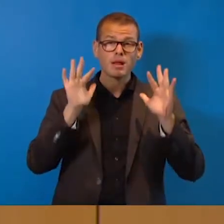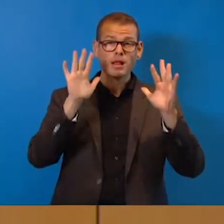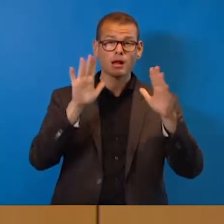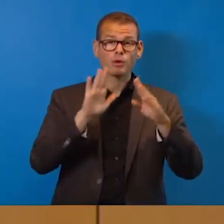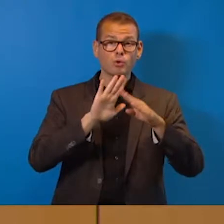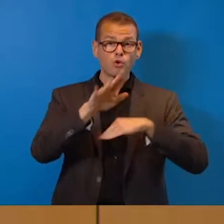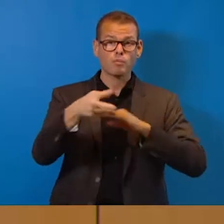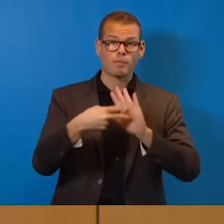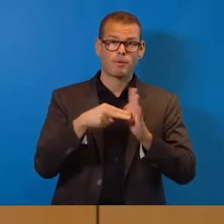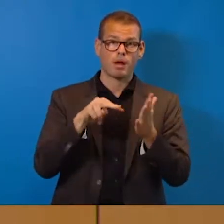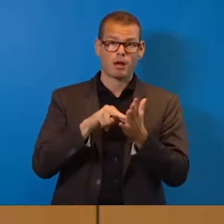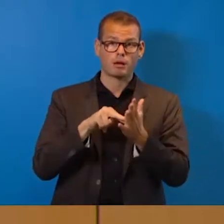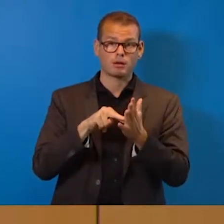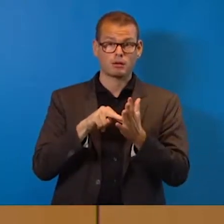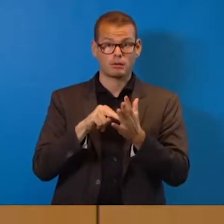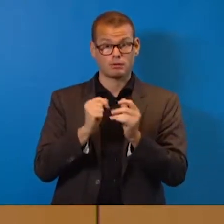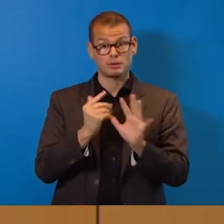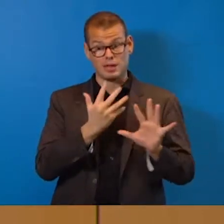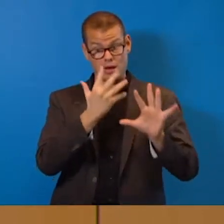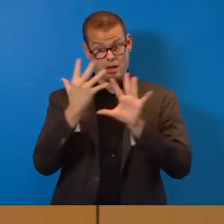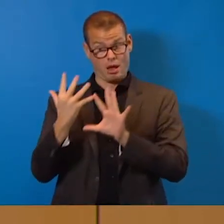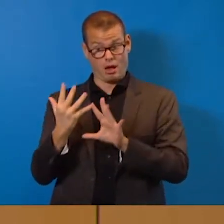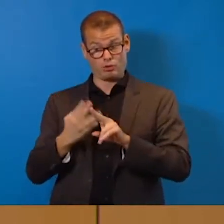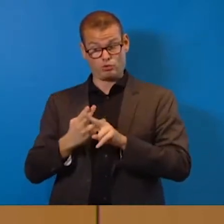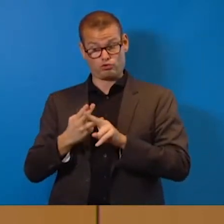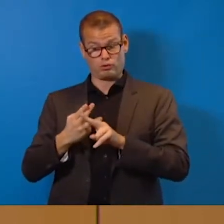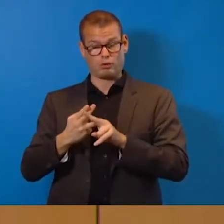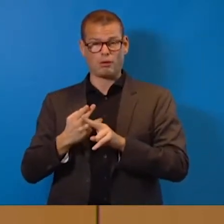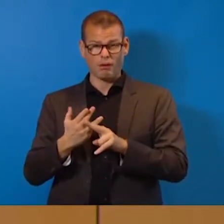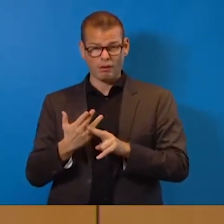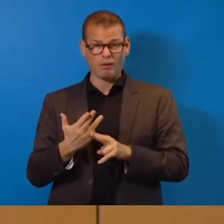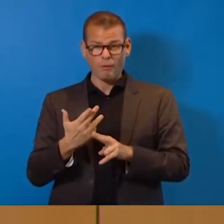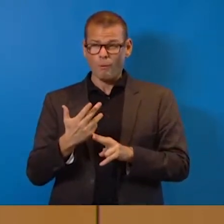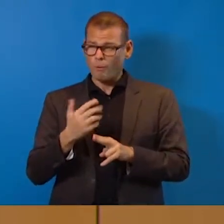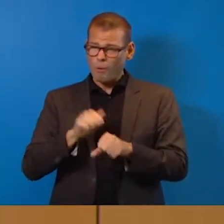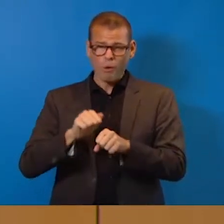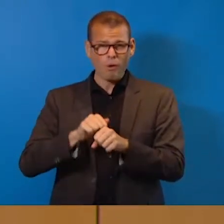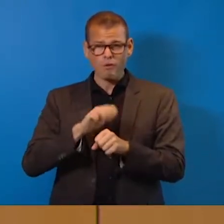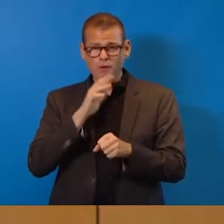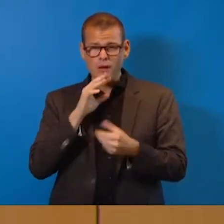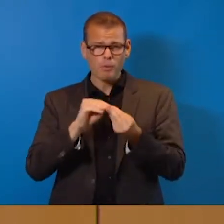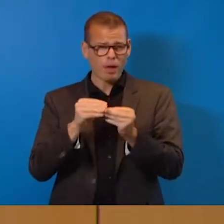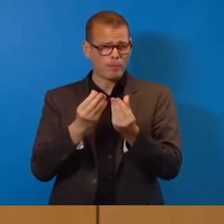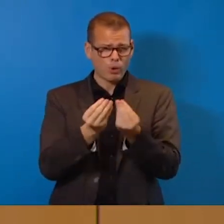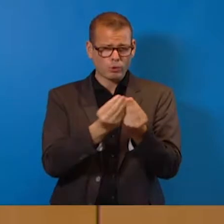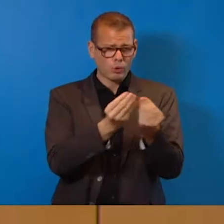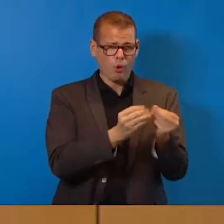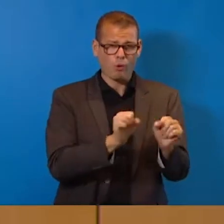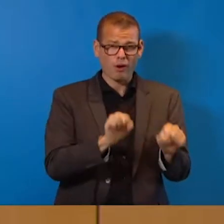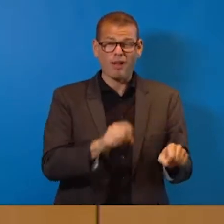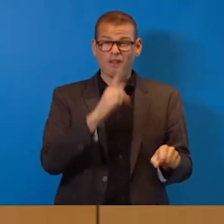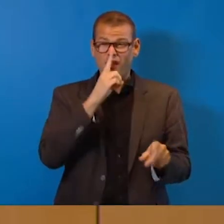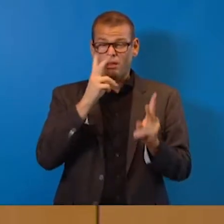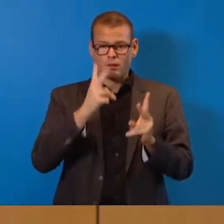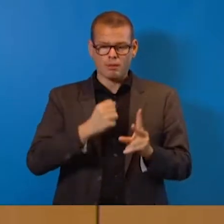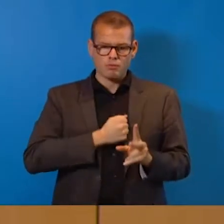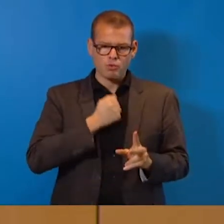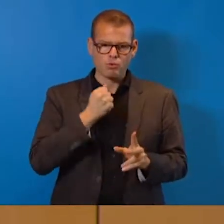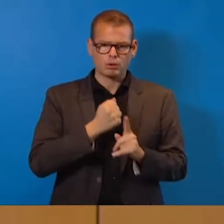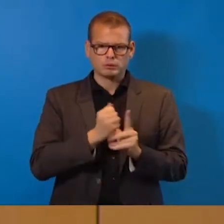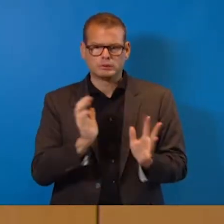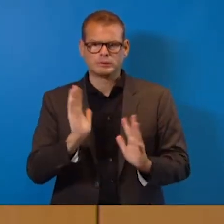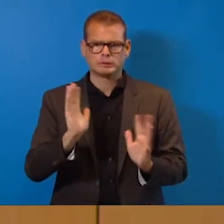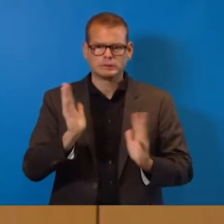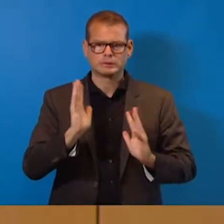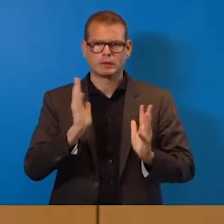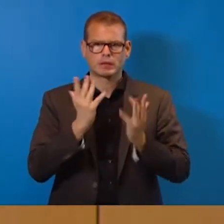über Plan. Zehn Jahre im Schnitt. Wir hätten wichtige, drängende, richtige Probleme lösen können, wenn wir den Gemut gehabt hätten, nicht